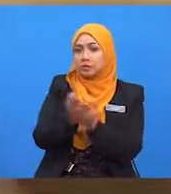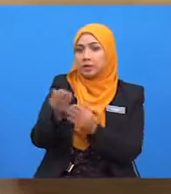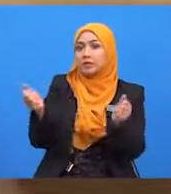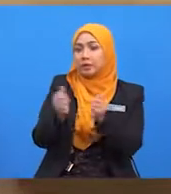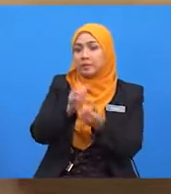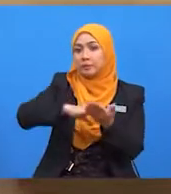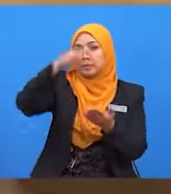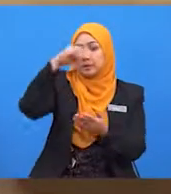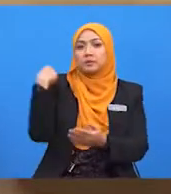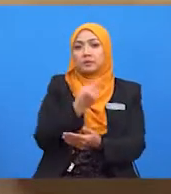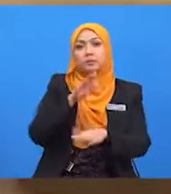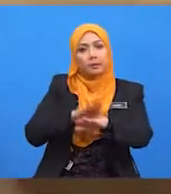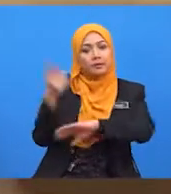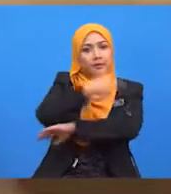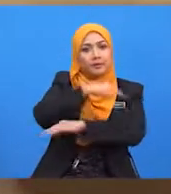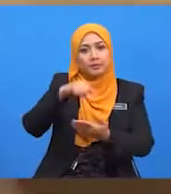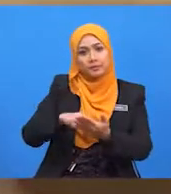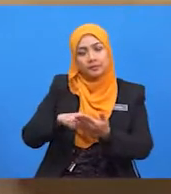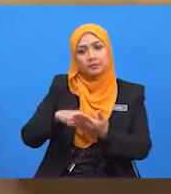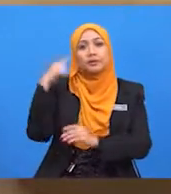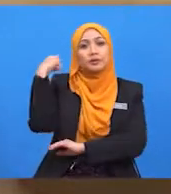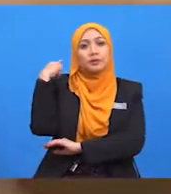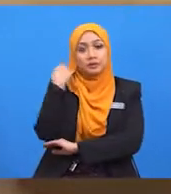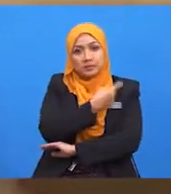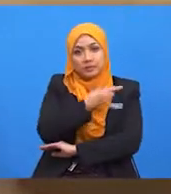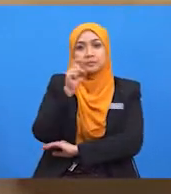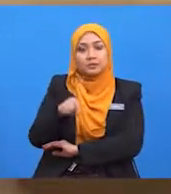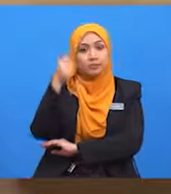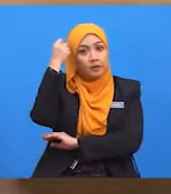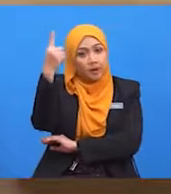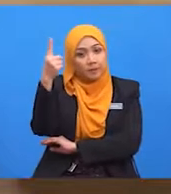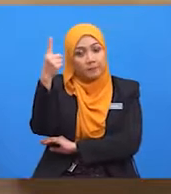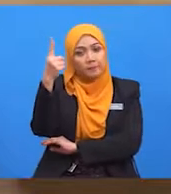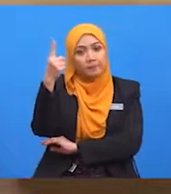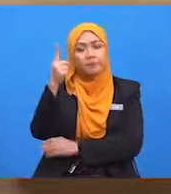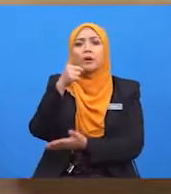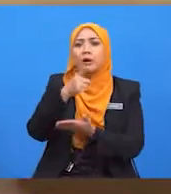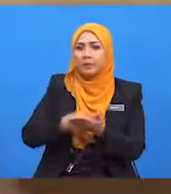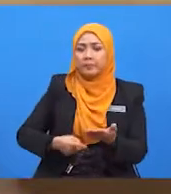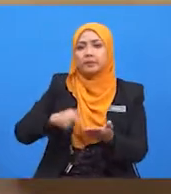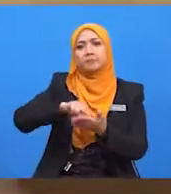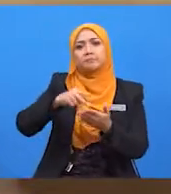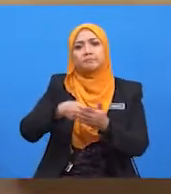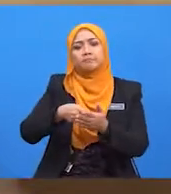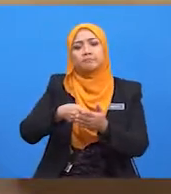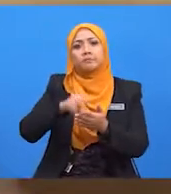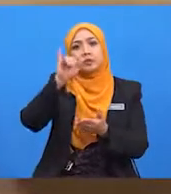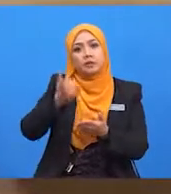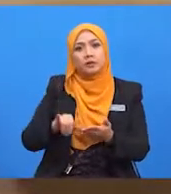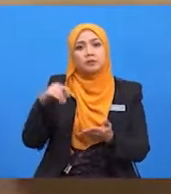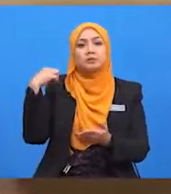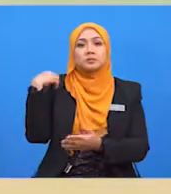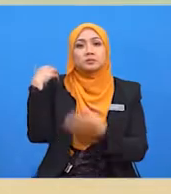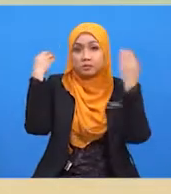kereta tempatan sesuatu negara terlebih dahulu sebelum perdahangan antara bangsa kita andaikan